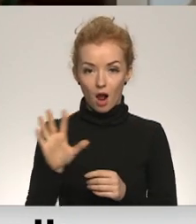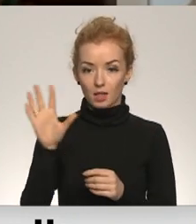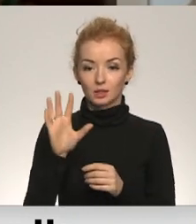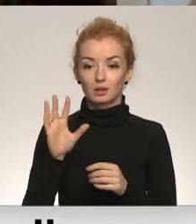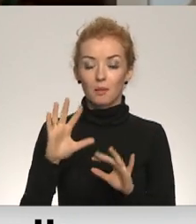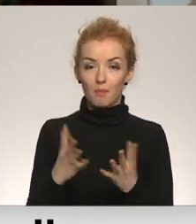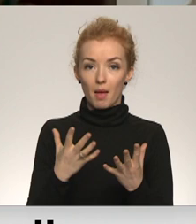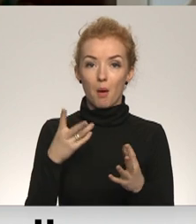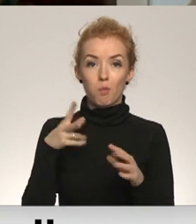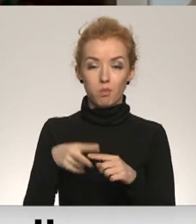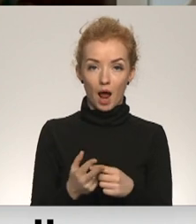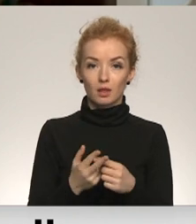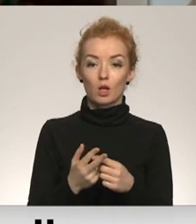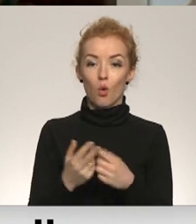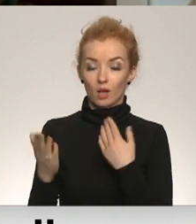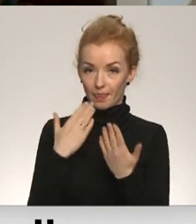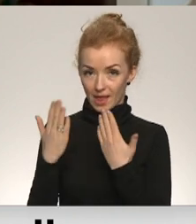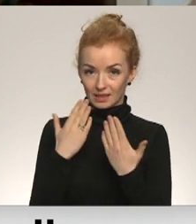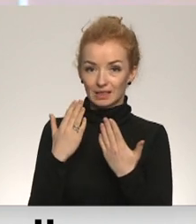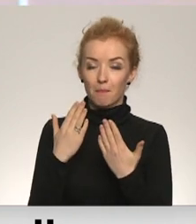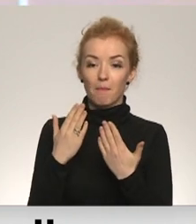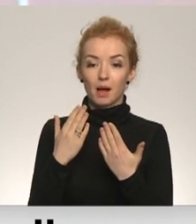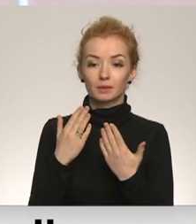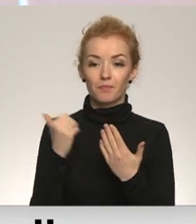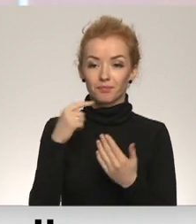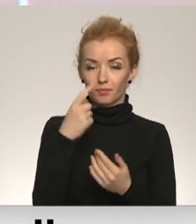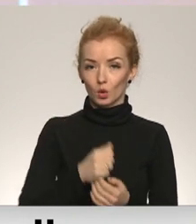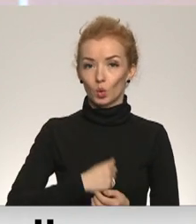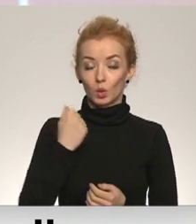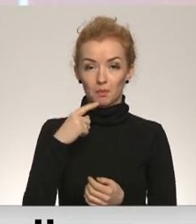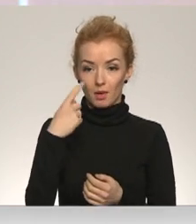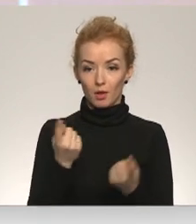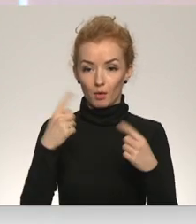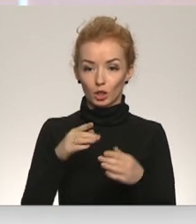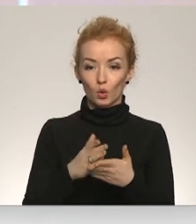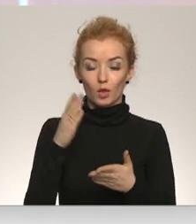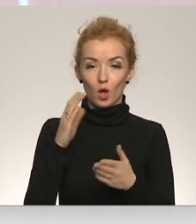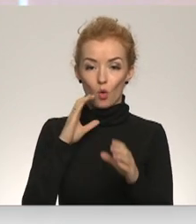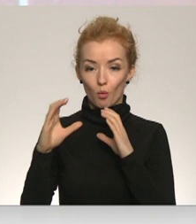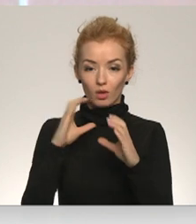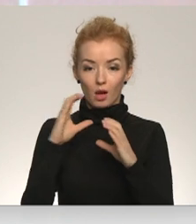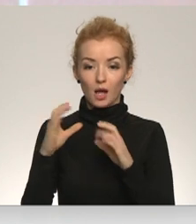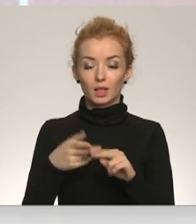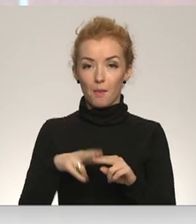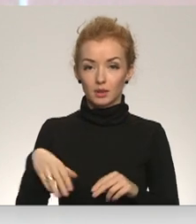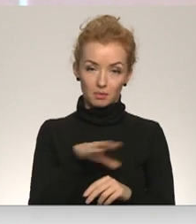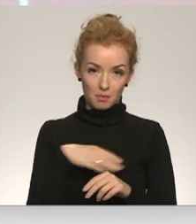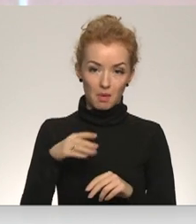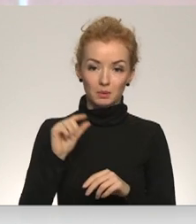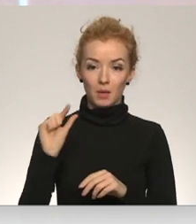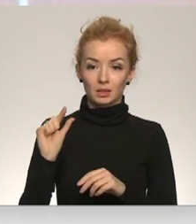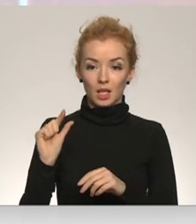Tātīcīgi pārtraukt diplomatiskas sattiecības arī nevaram. Grūti pateikt, tagad notiek komunikācija. Tāpēc mēs arī